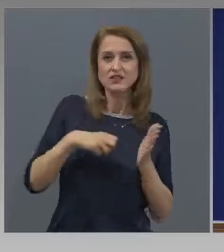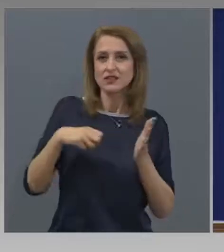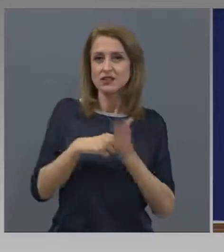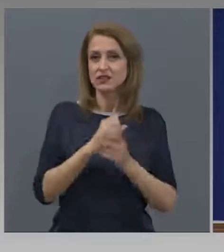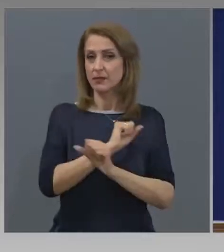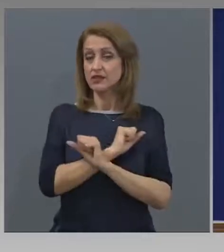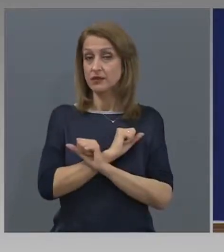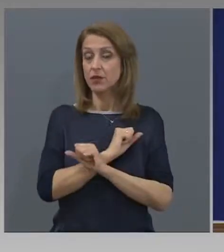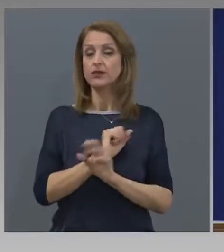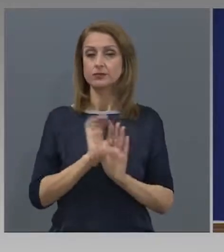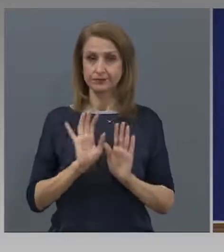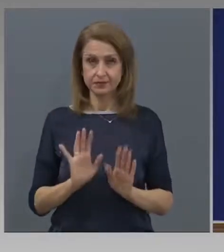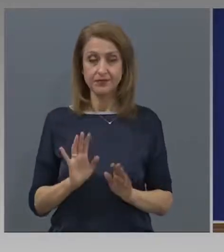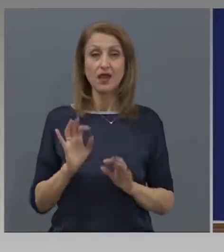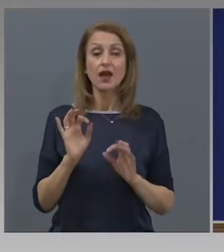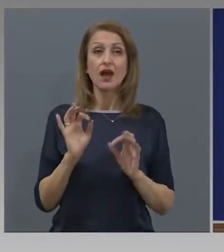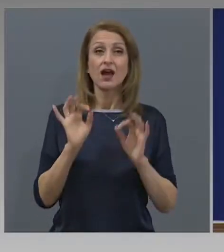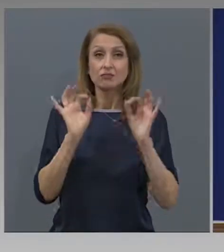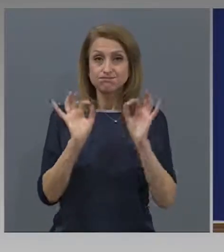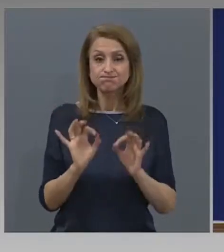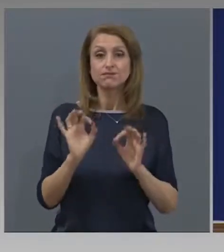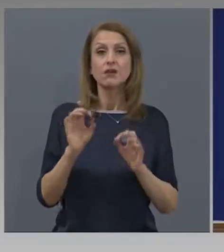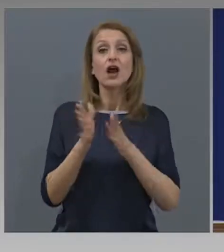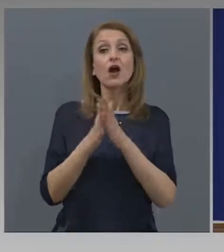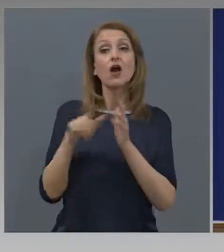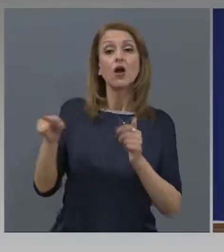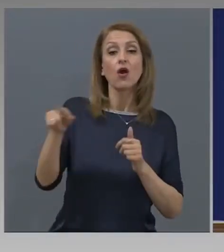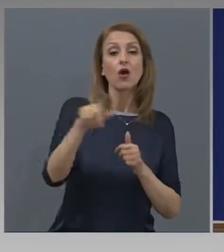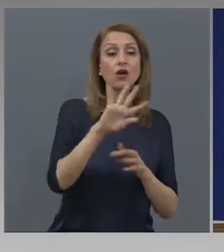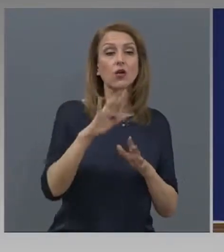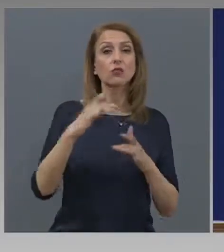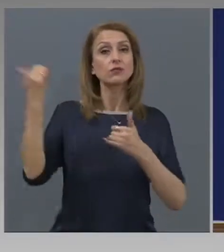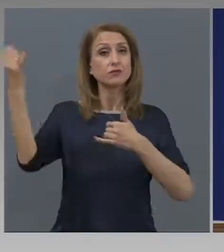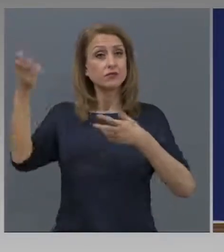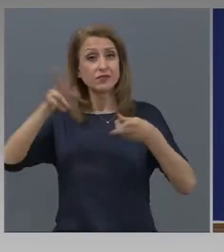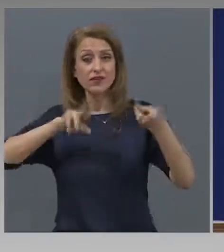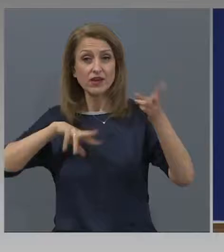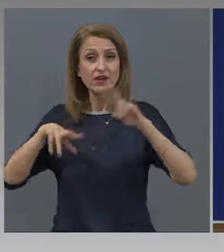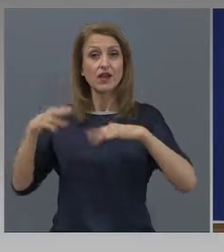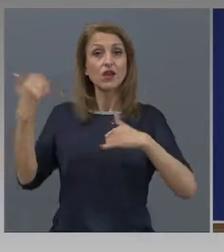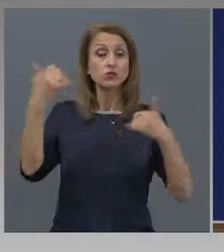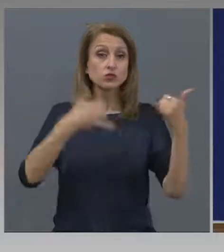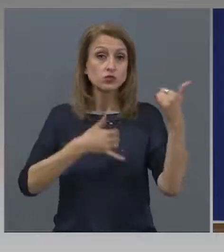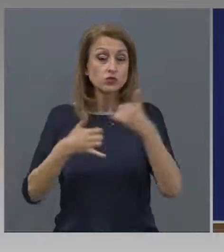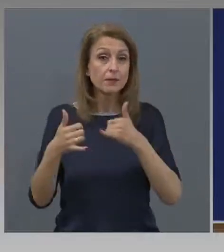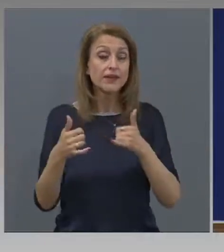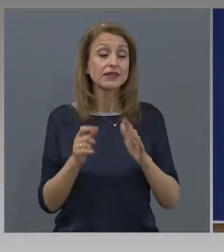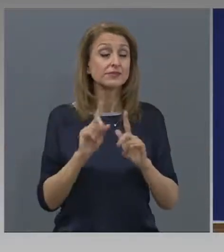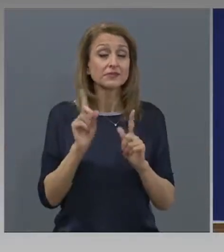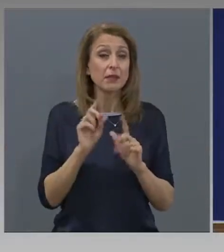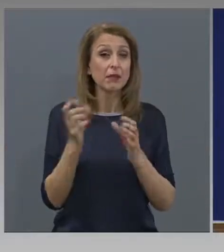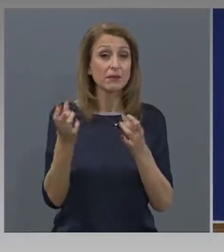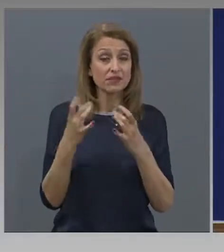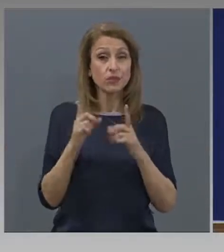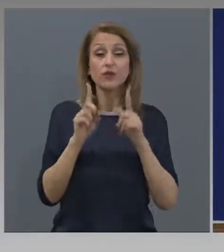Конкретно хората, които са се завърнали от чужбина, нямам тази разбивка за тези 745 души, но общо хората, които се